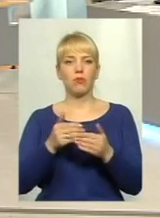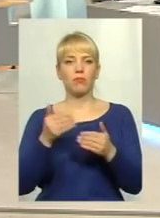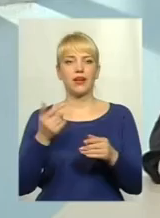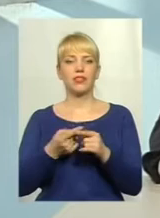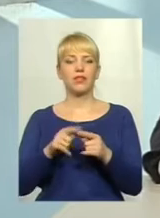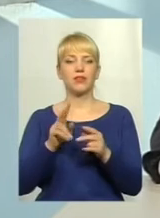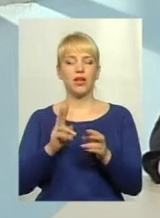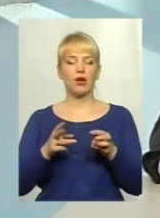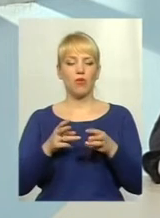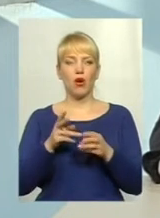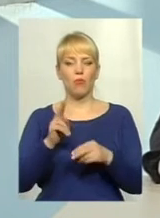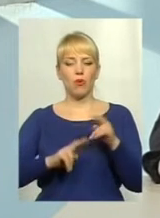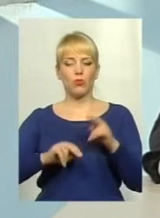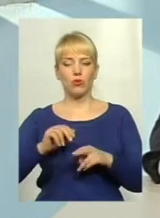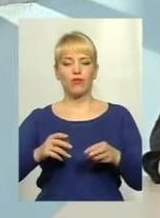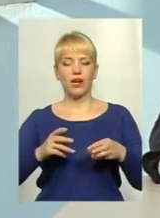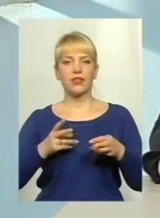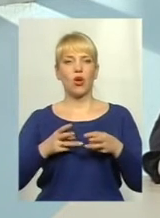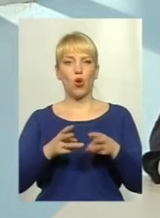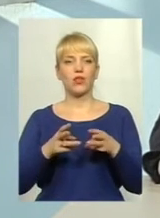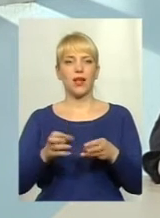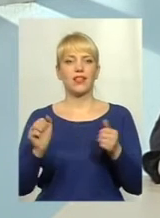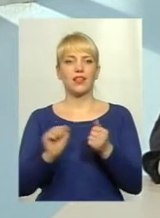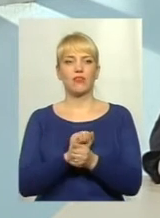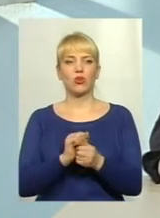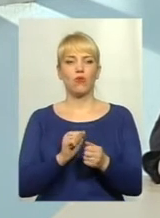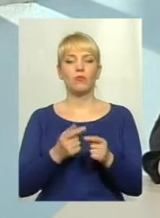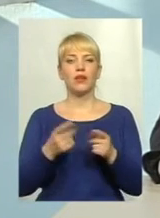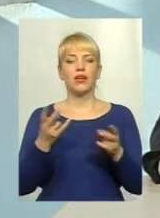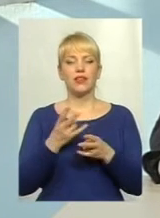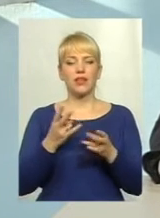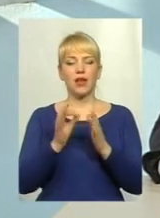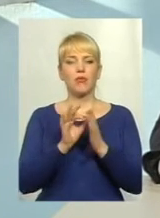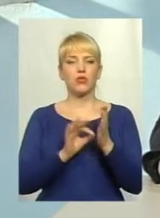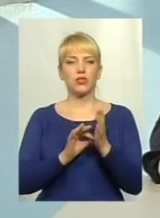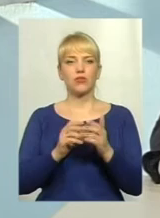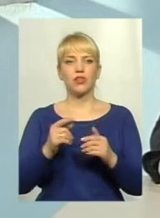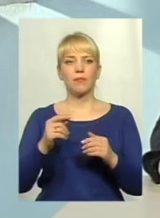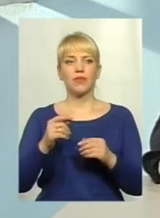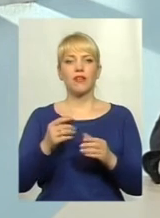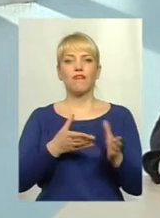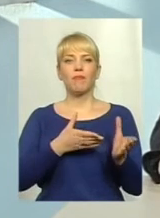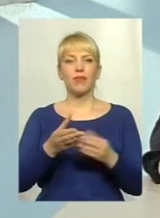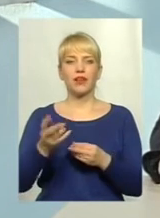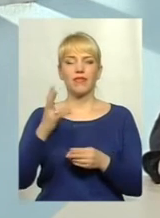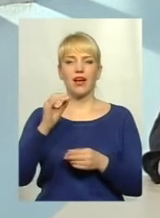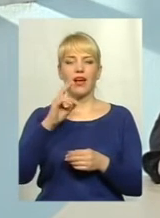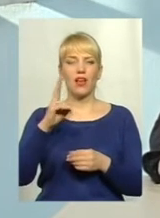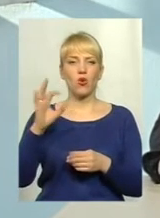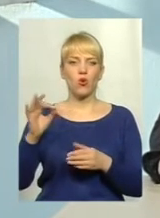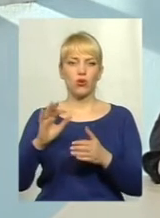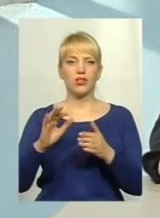котельну на твердому паливі, необхідно, як мінімум, провести оцінку впливу на колишнє середовище, має бути проєкт даної котельні,